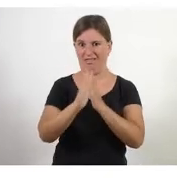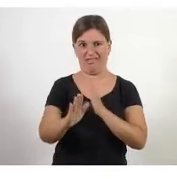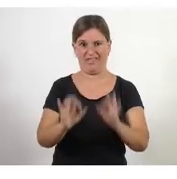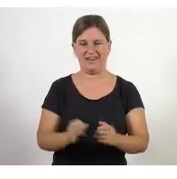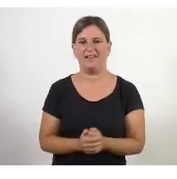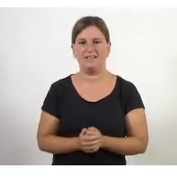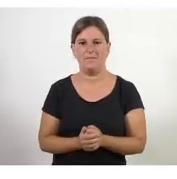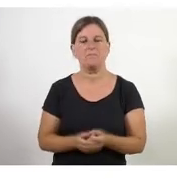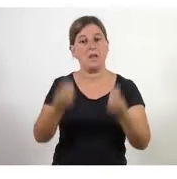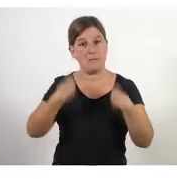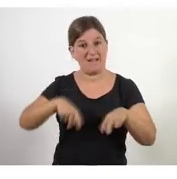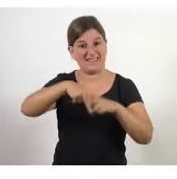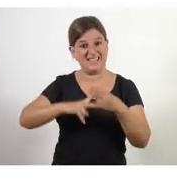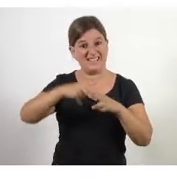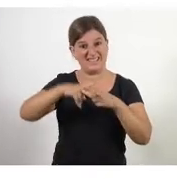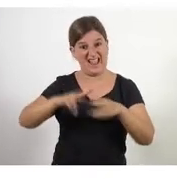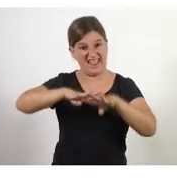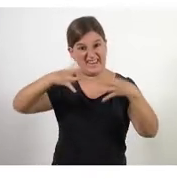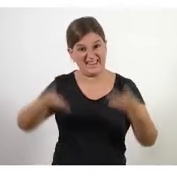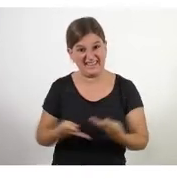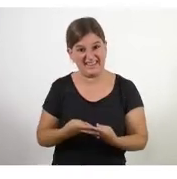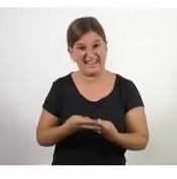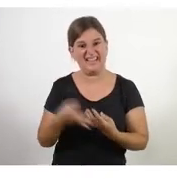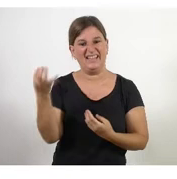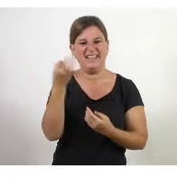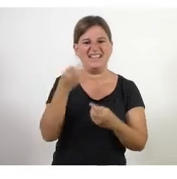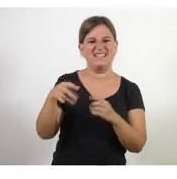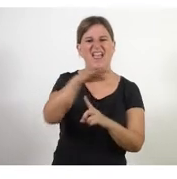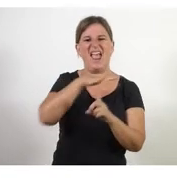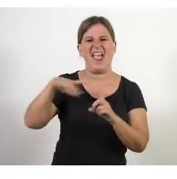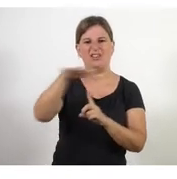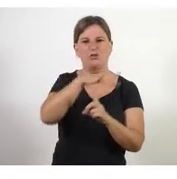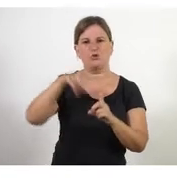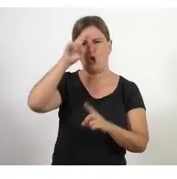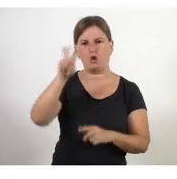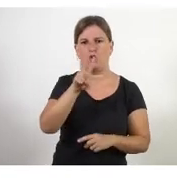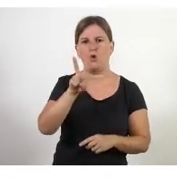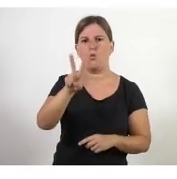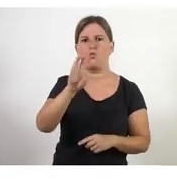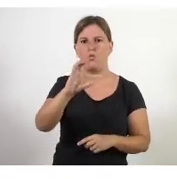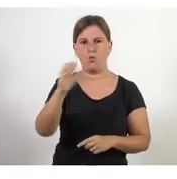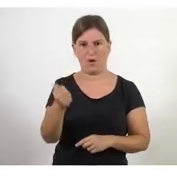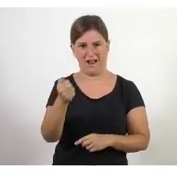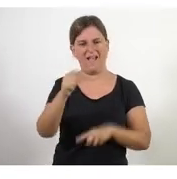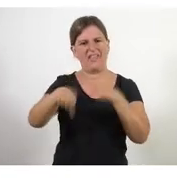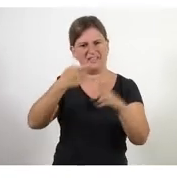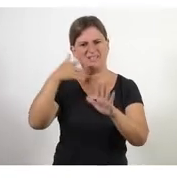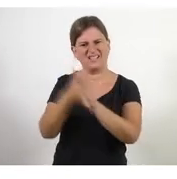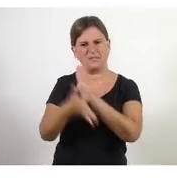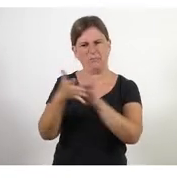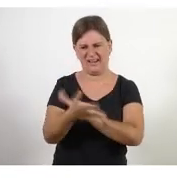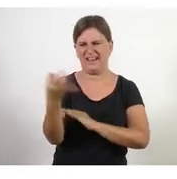Aquest propi taller online és un entorn buca. D'aquí una estona us definiré què és això de l'entorn buca. us aniré